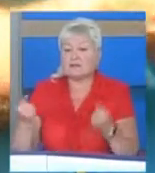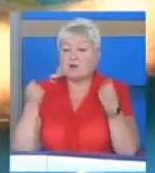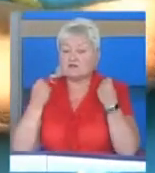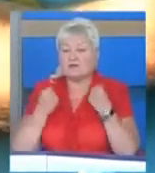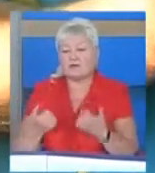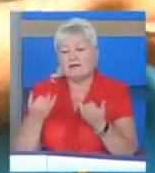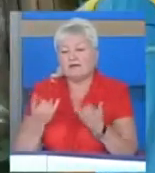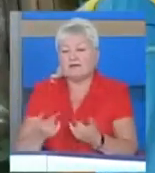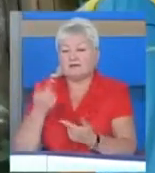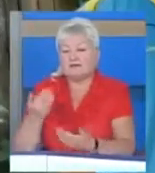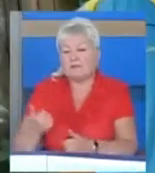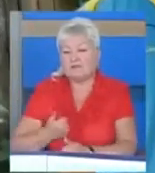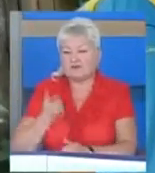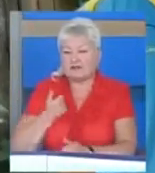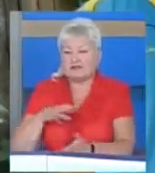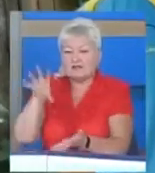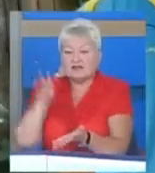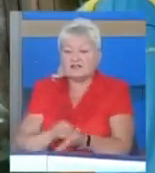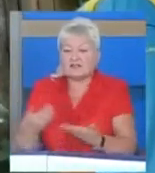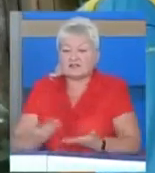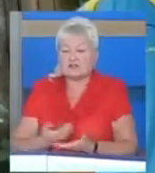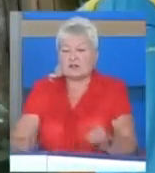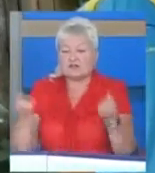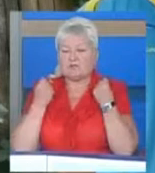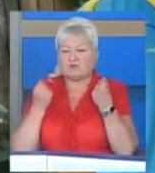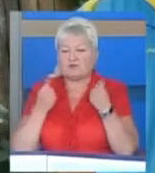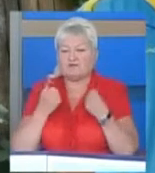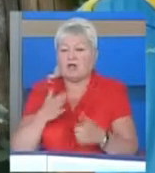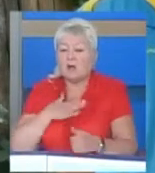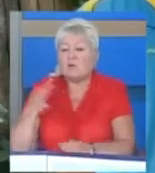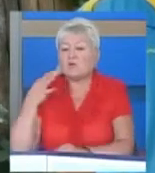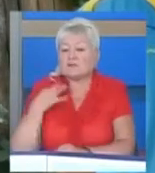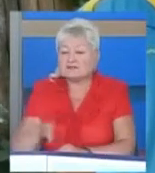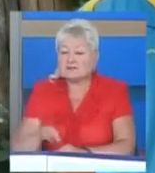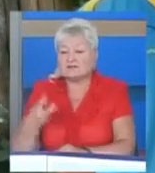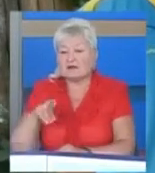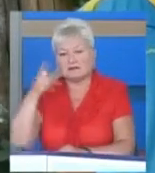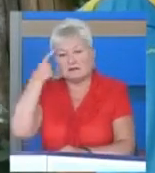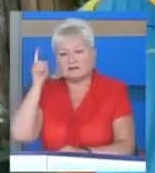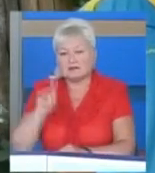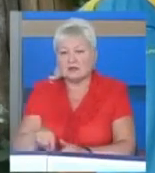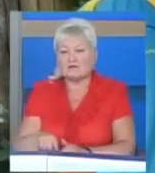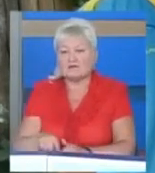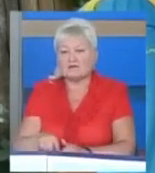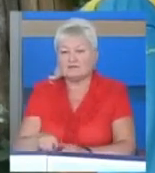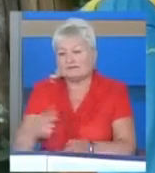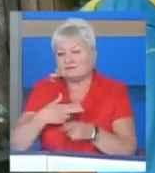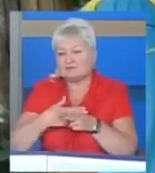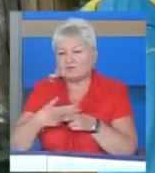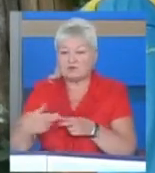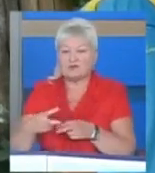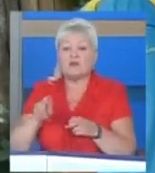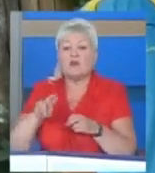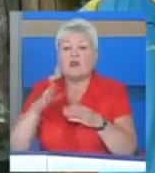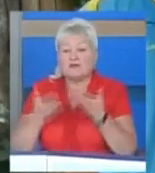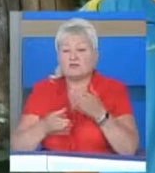пишається. Все життя спортивне мого сина і збірною я знаю досконало, якщо можна